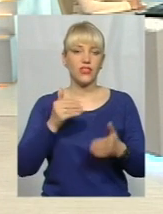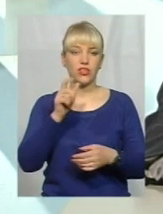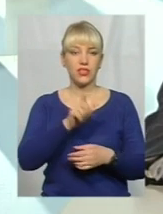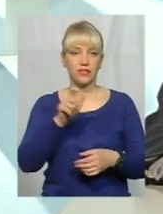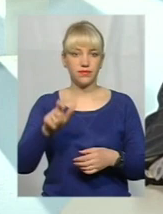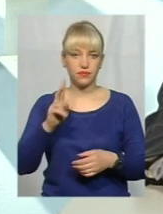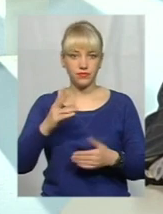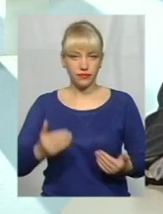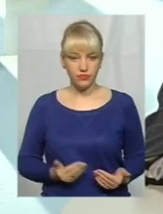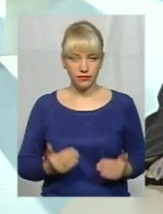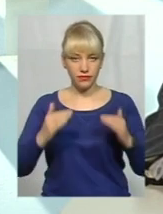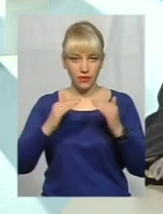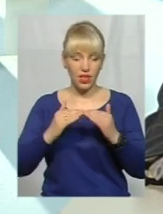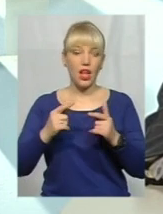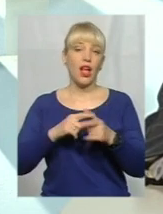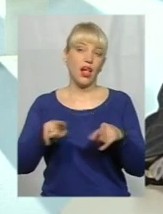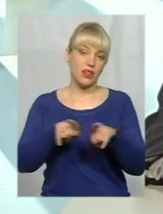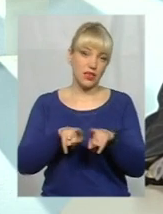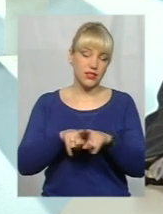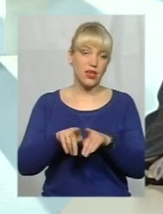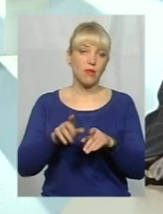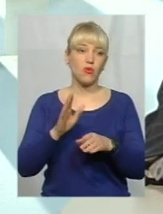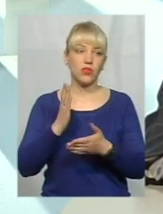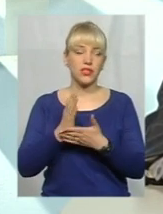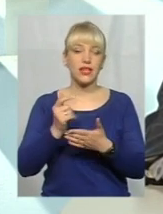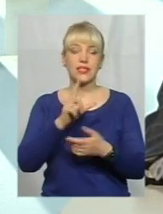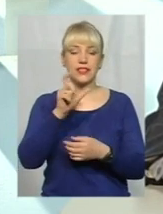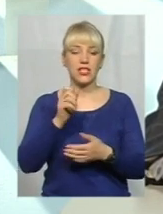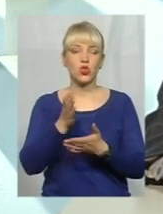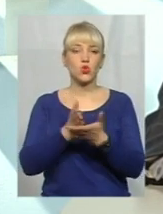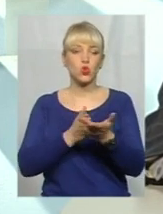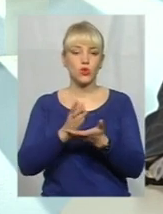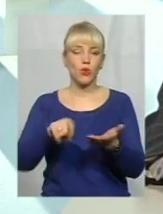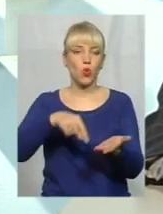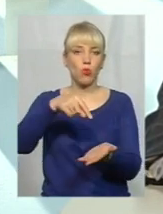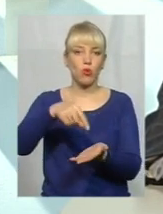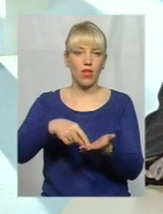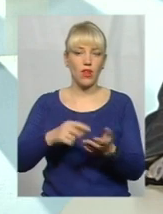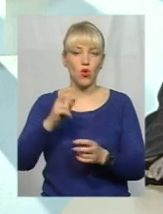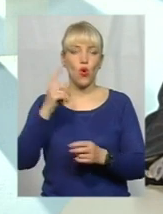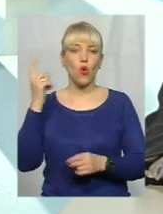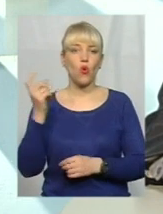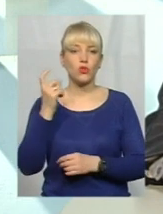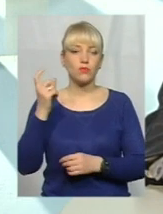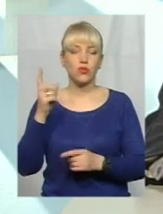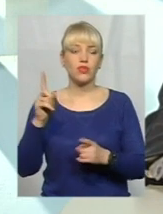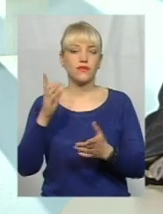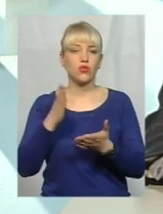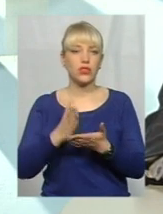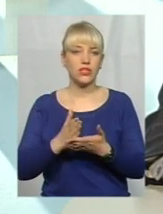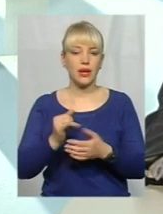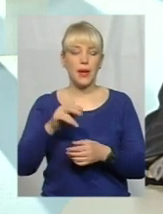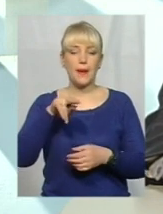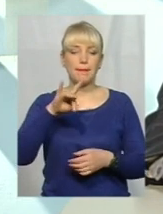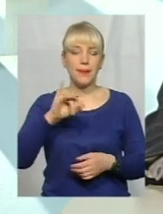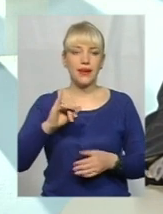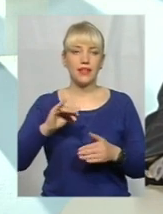але так само вони знаходять і з служби комунального господарства, яке розташовано при міській